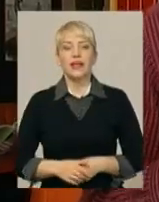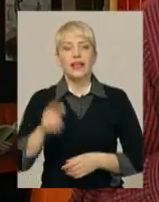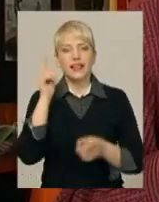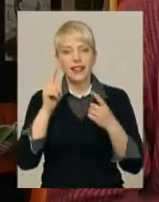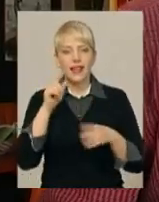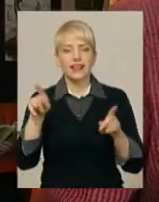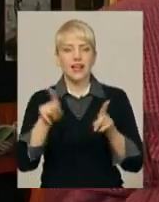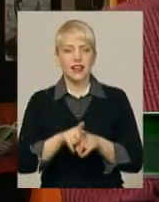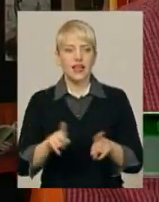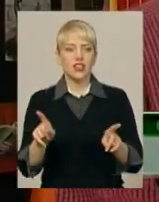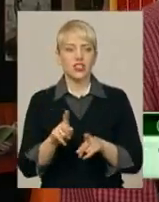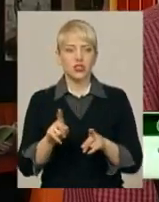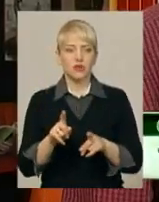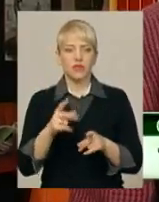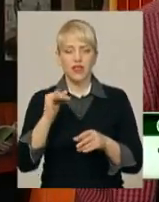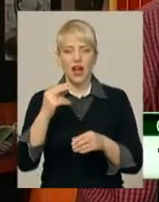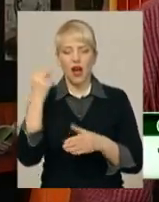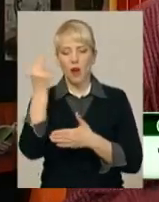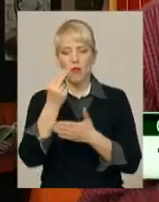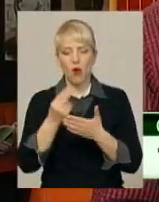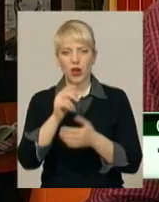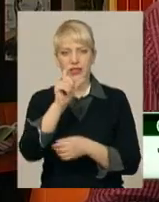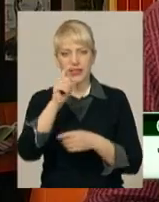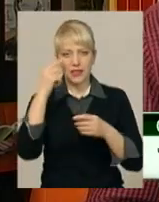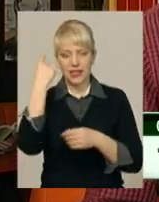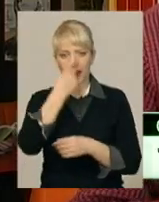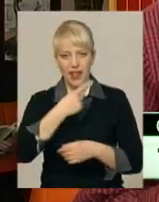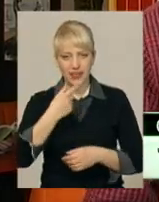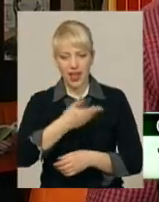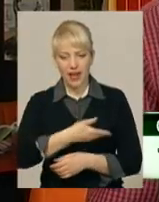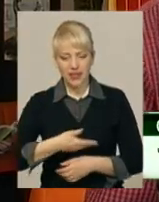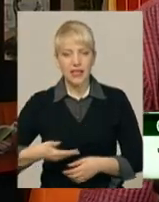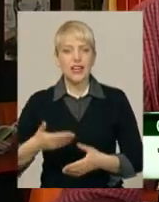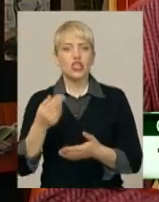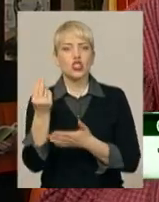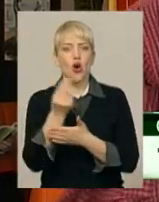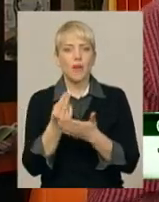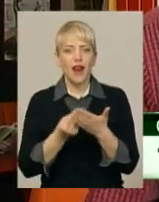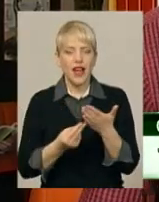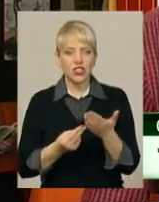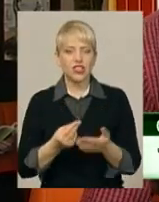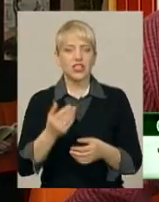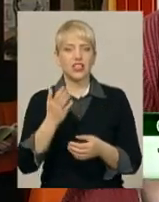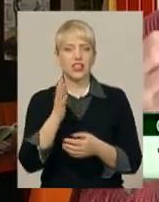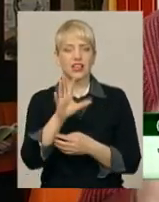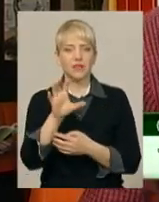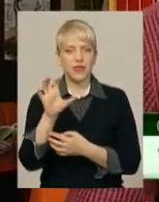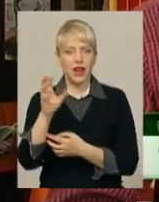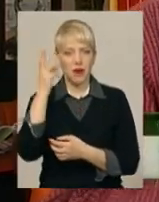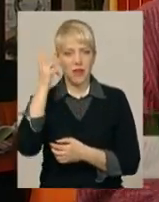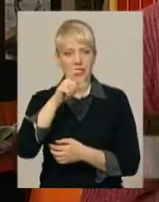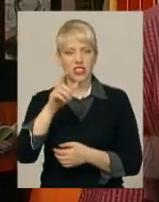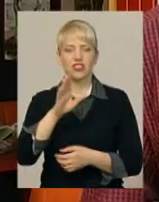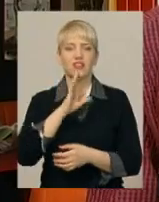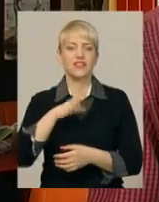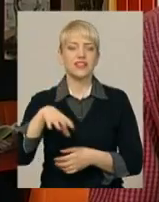на портретах зображені хмельничани, перша ідея. Наступна ідея, що жінки наші прекрасні, весна,